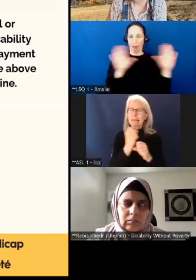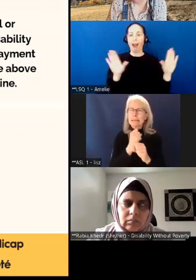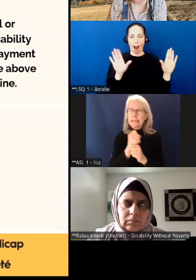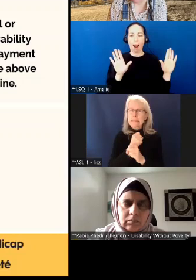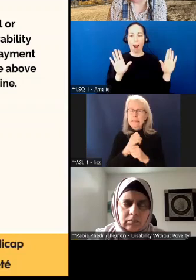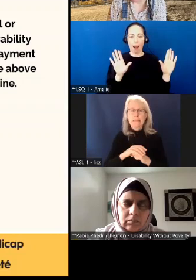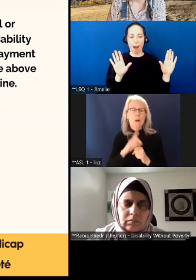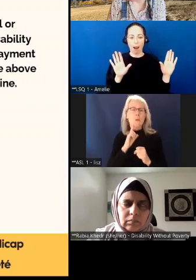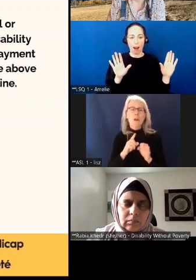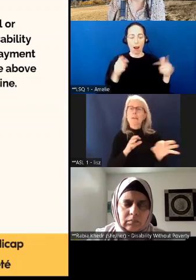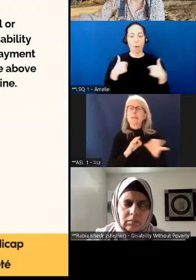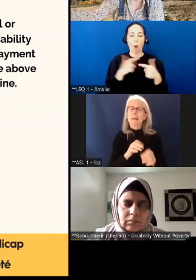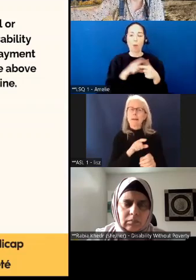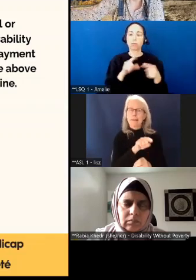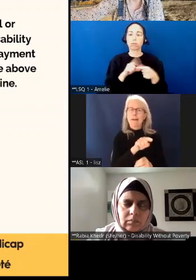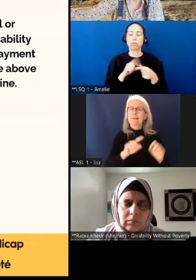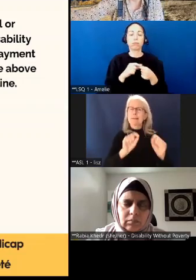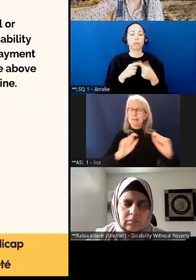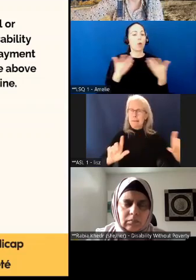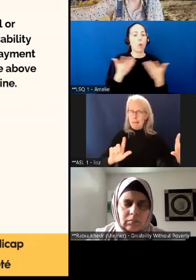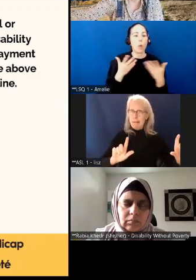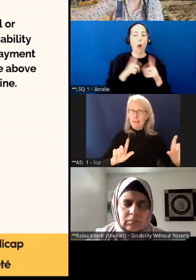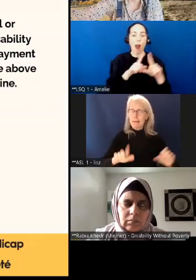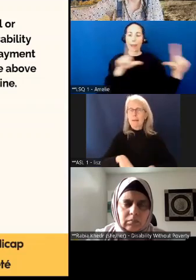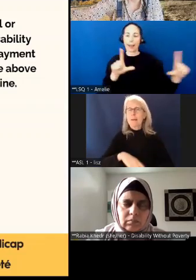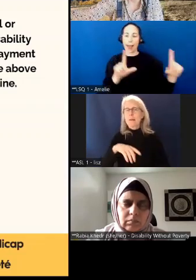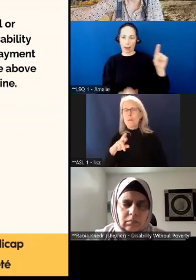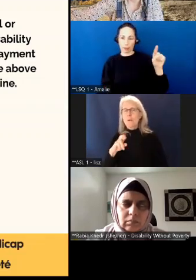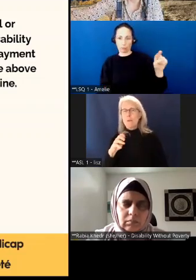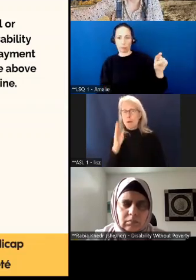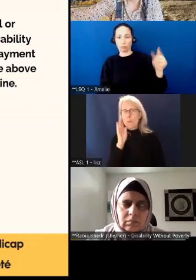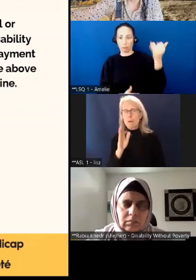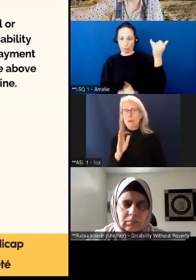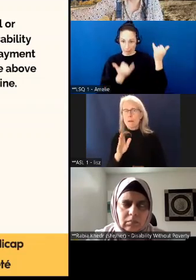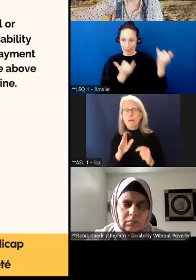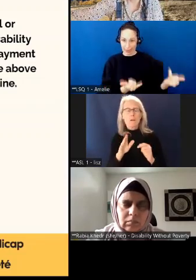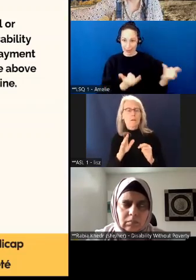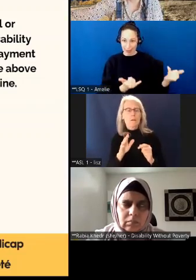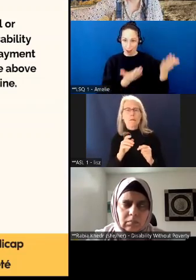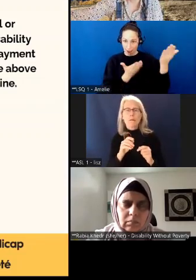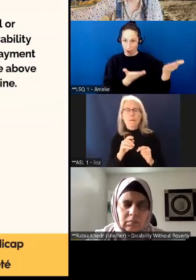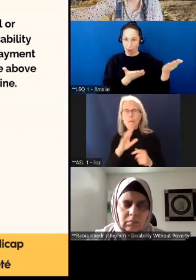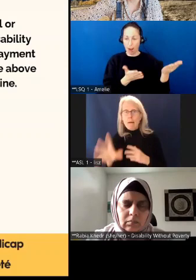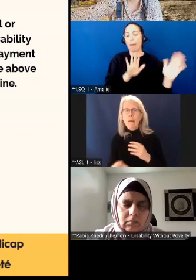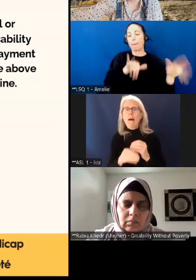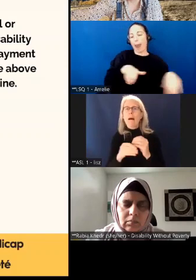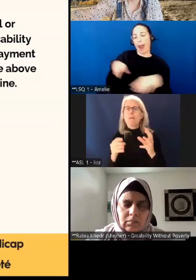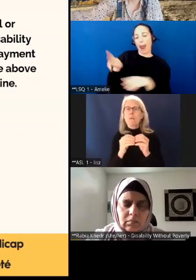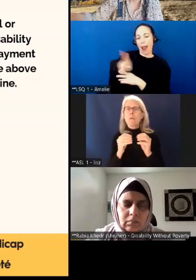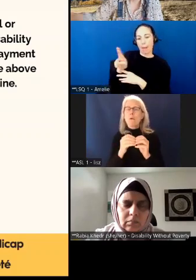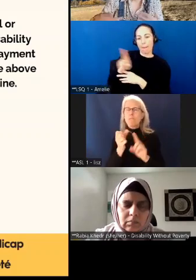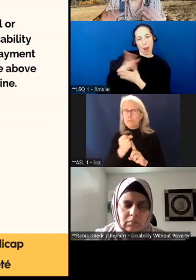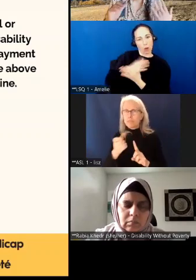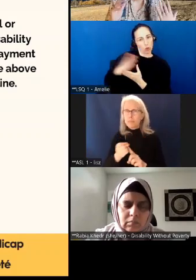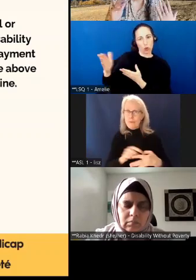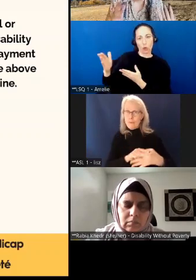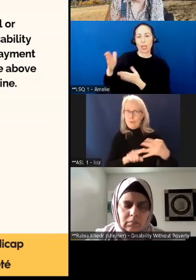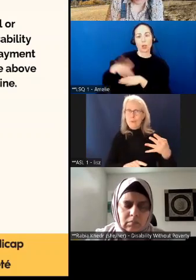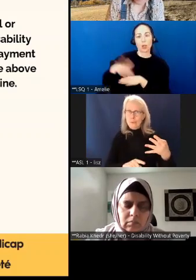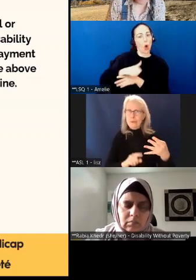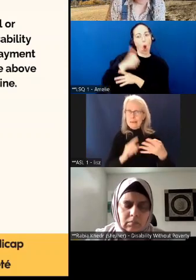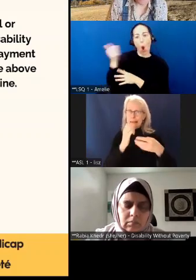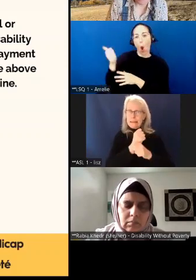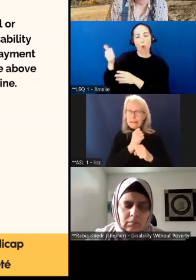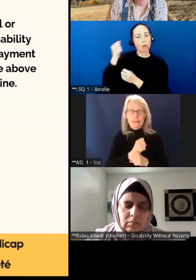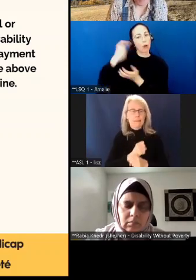donc, moi, je vais vous parler de ce qui se trouve sur l'écran et Rabia va poursuivre avec d'autres